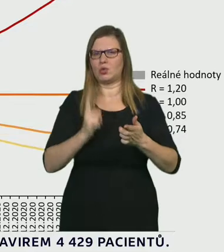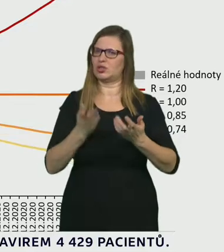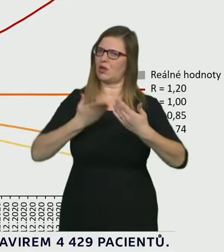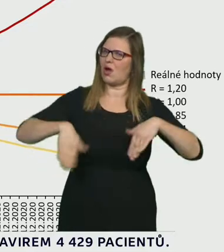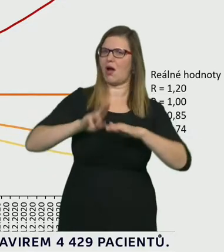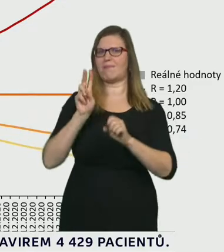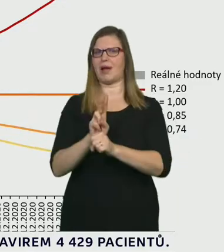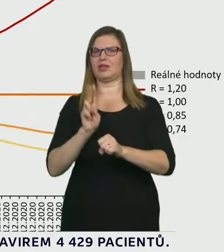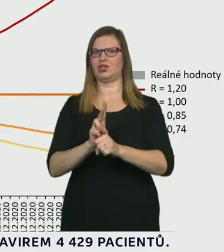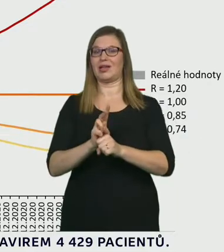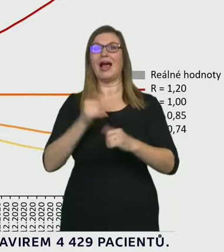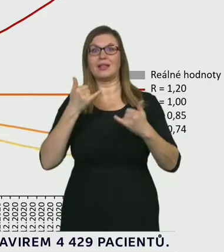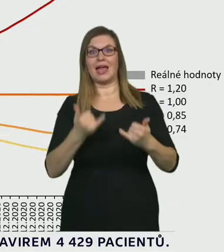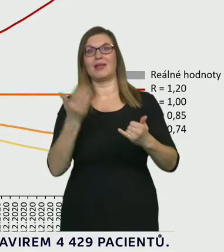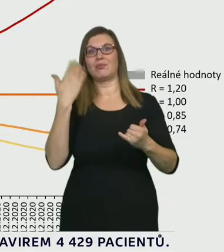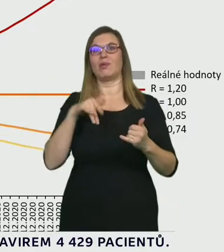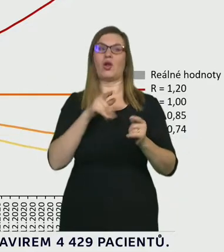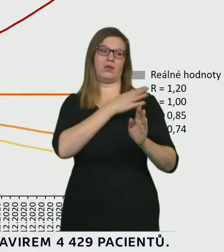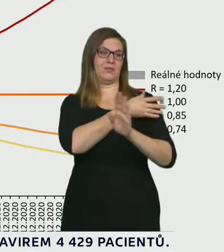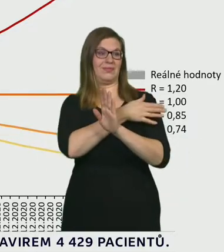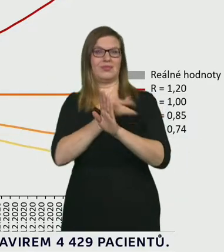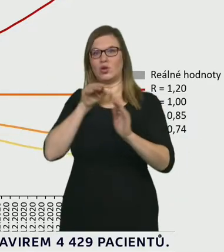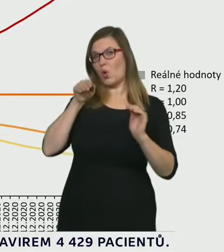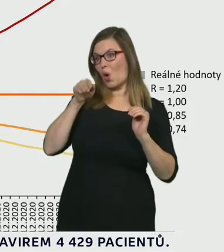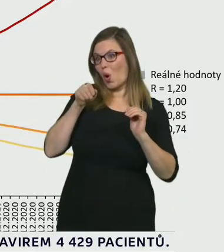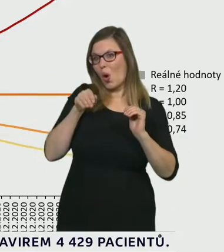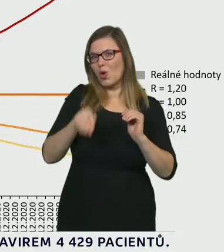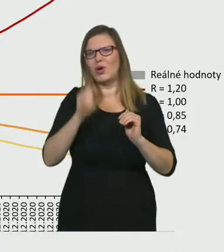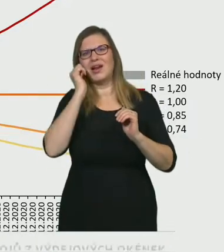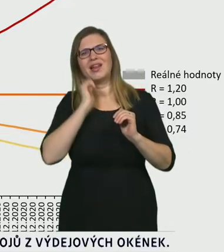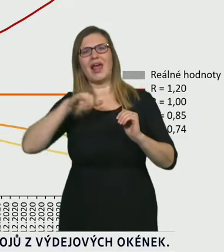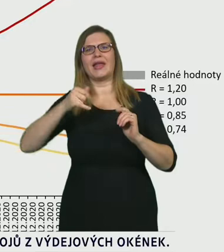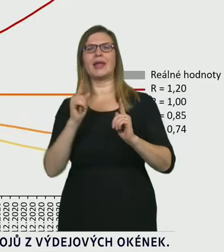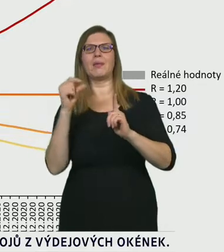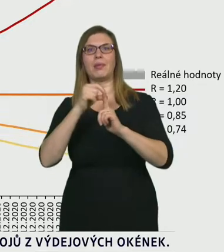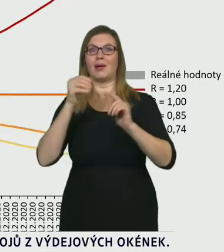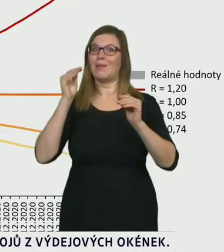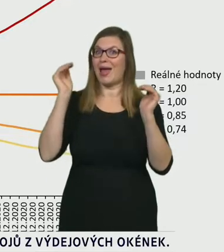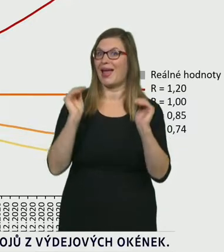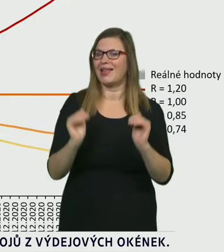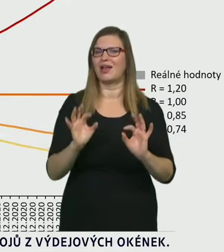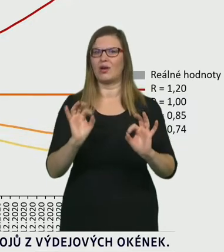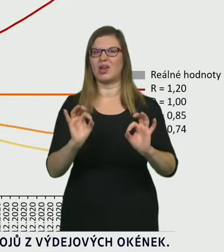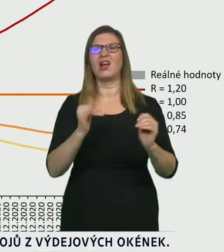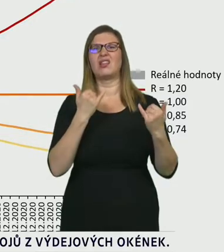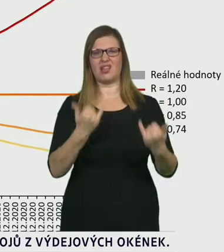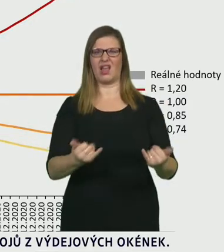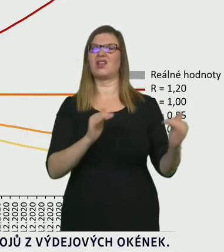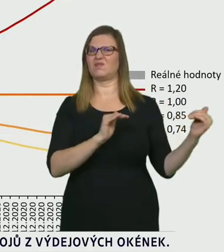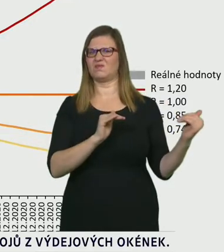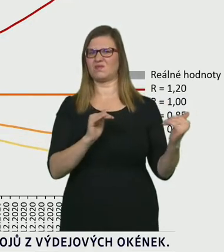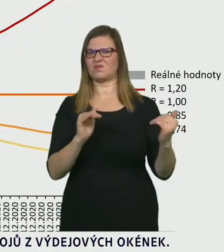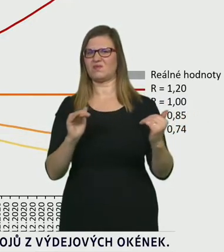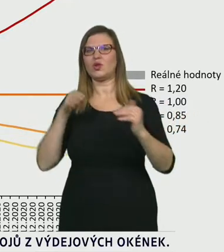každodenní se nyní zastavil a jsme v jakési fázi stagnace a na lůžkách, jípových lůžkách,